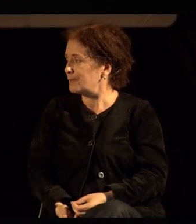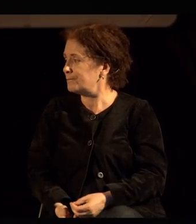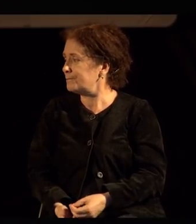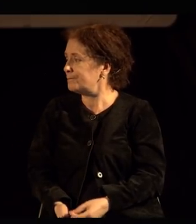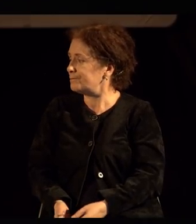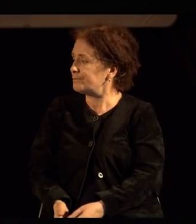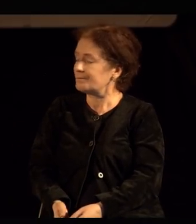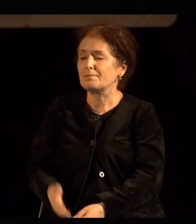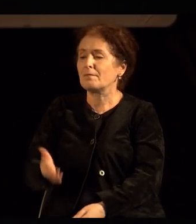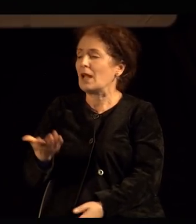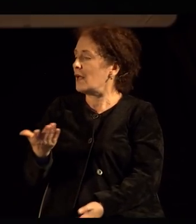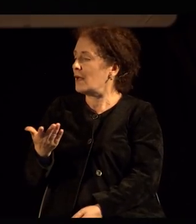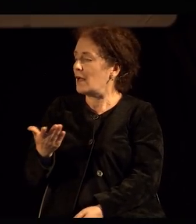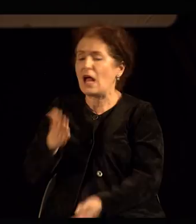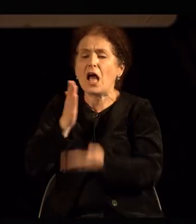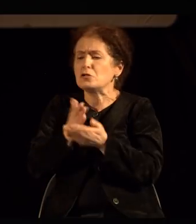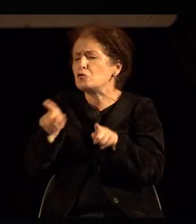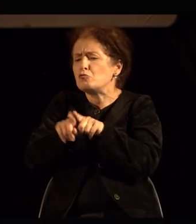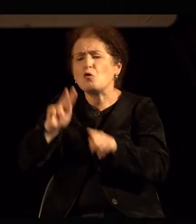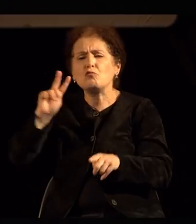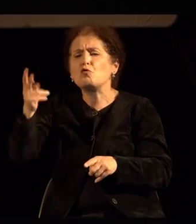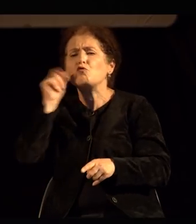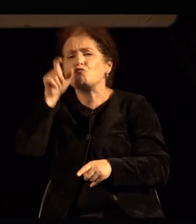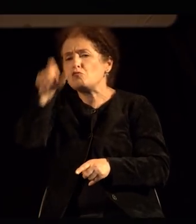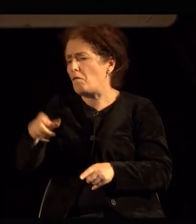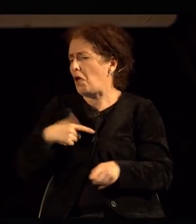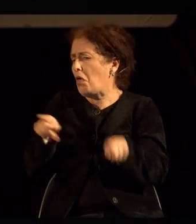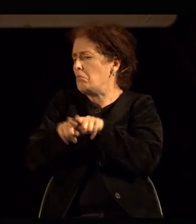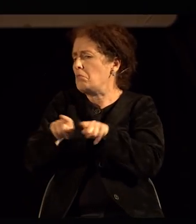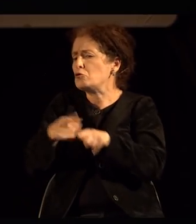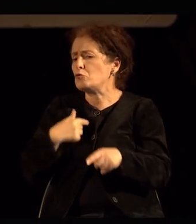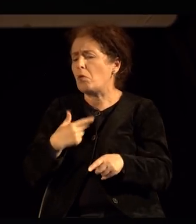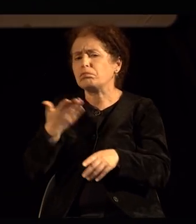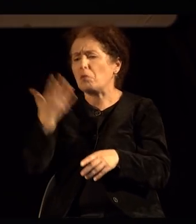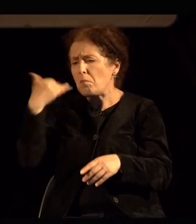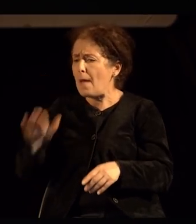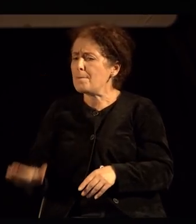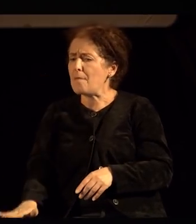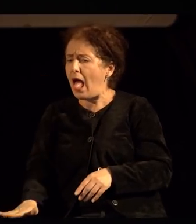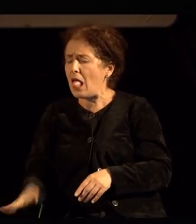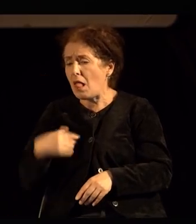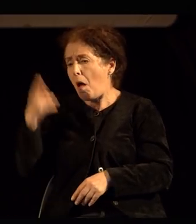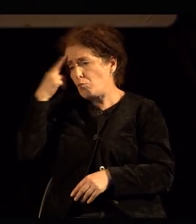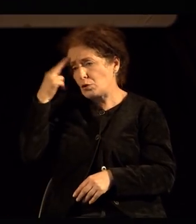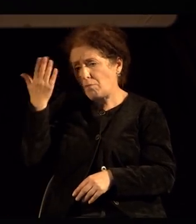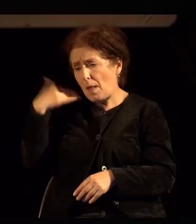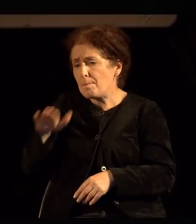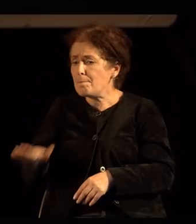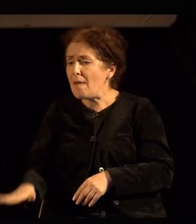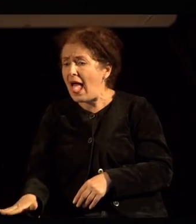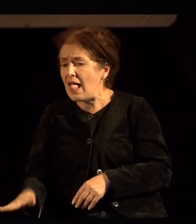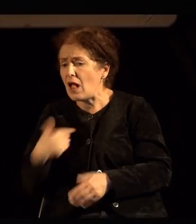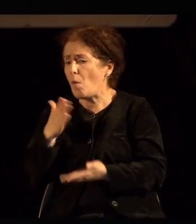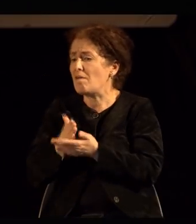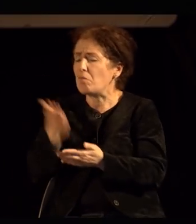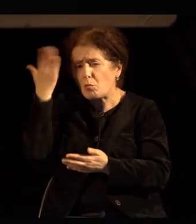Значи, како што кажем, како и секој друг човек, јас тој инстинкт го имам од малечка, го препознав од малечка, дури